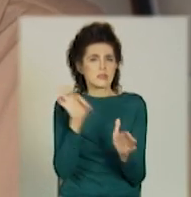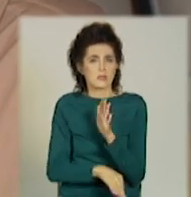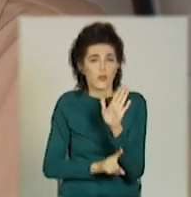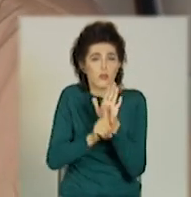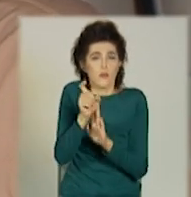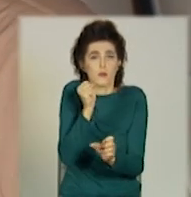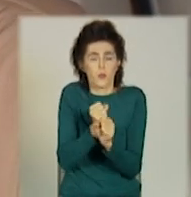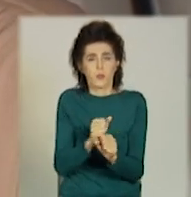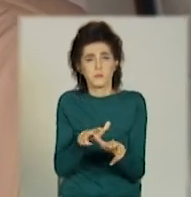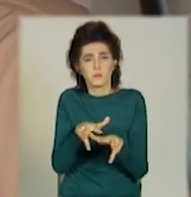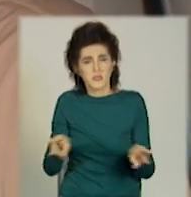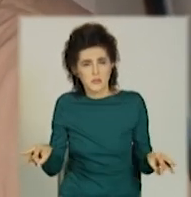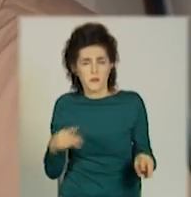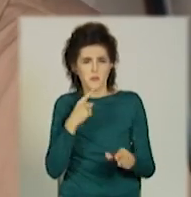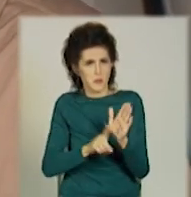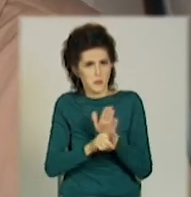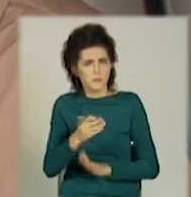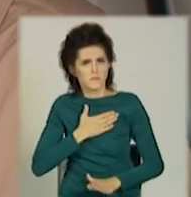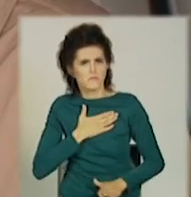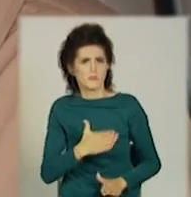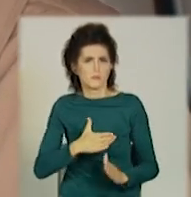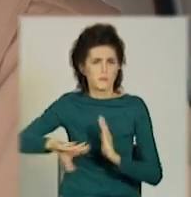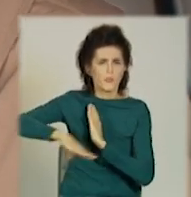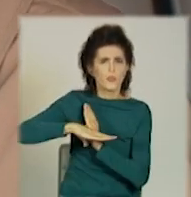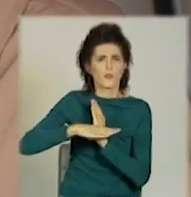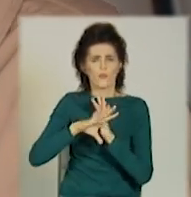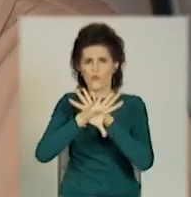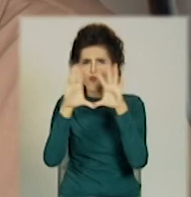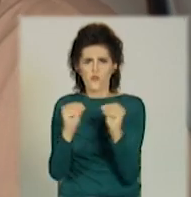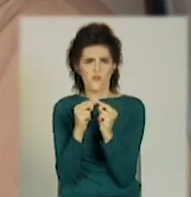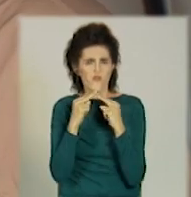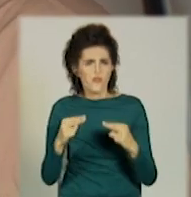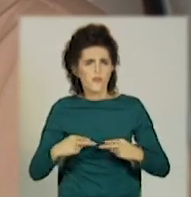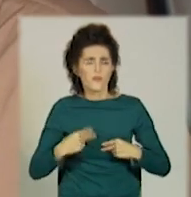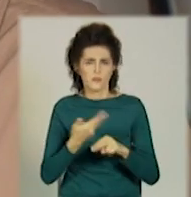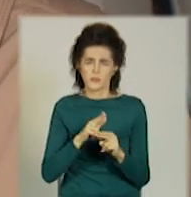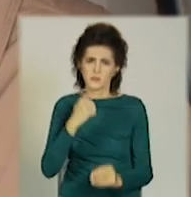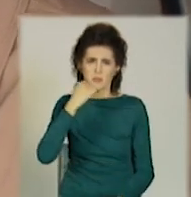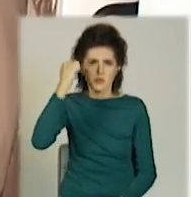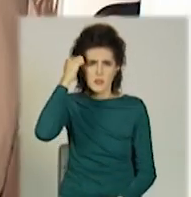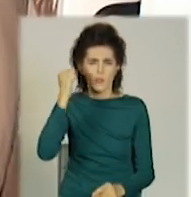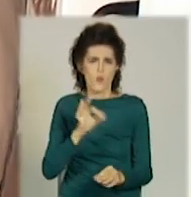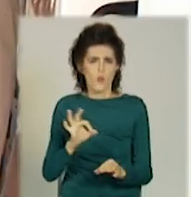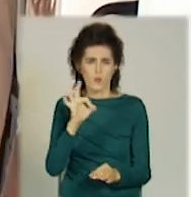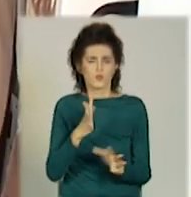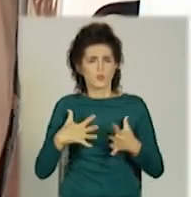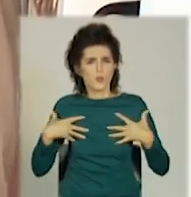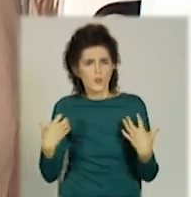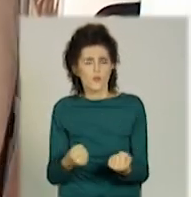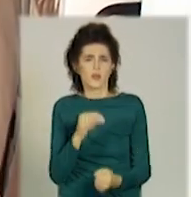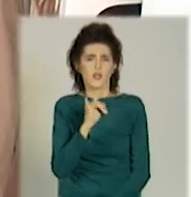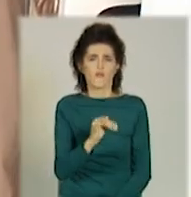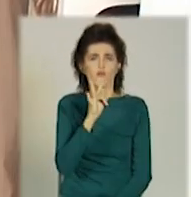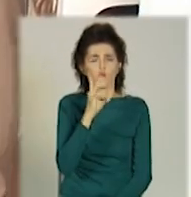роботи дуже активно звернув увагу і на систему охорони здоров'я. А я хочу сказати і фонду